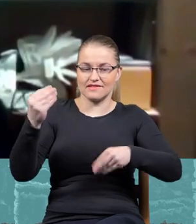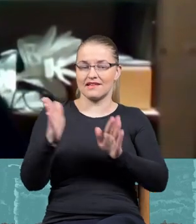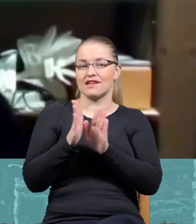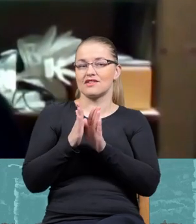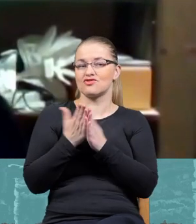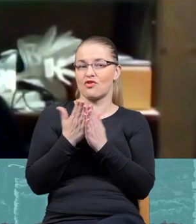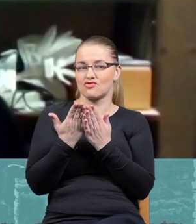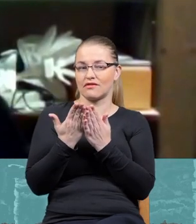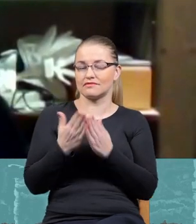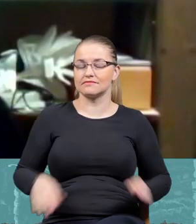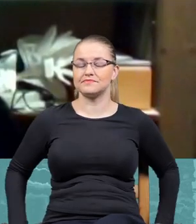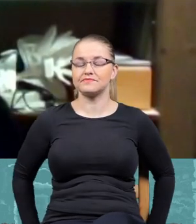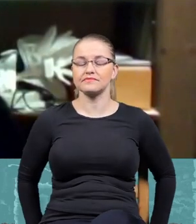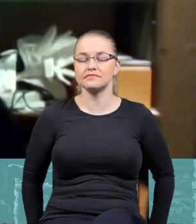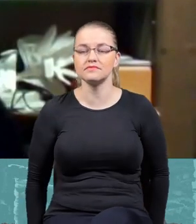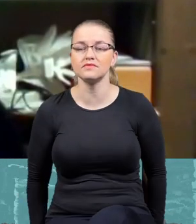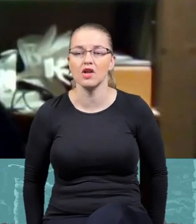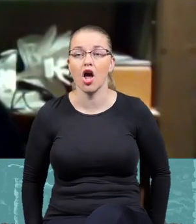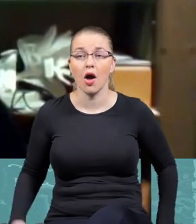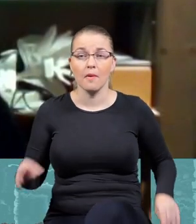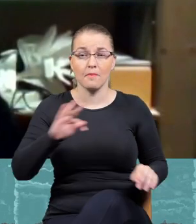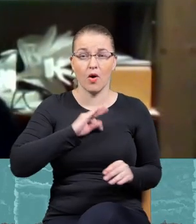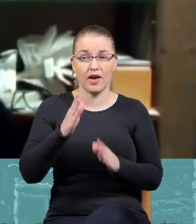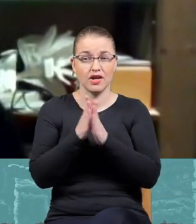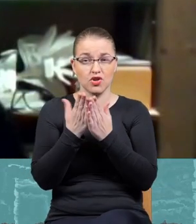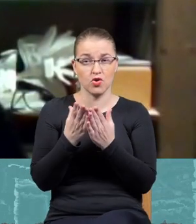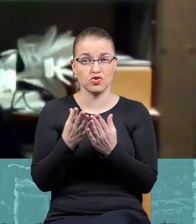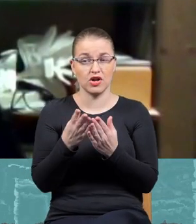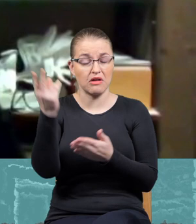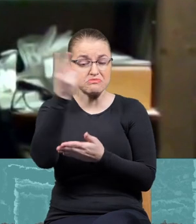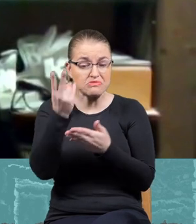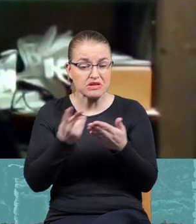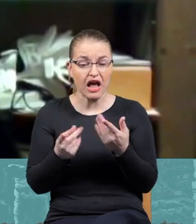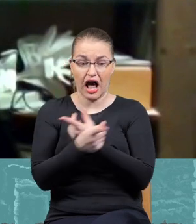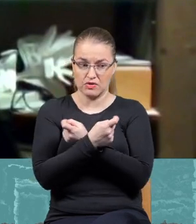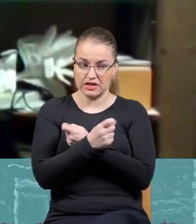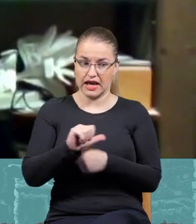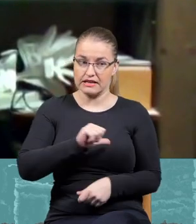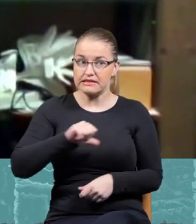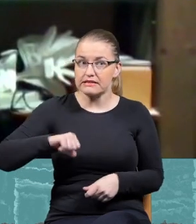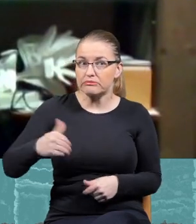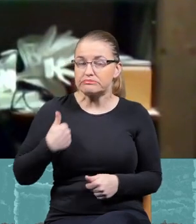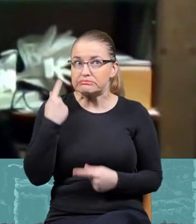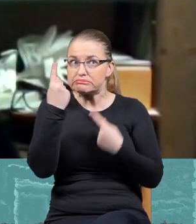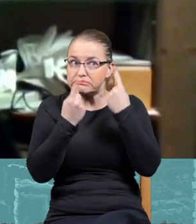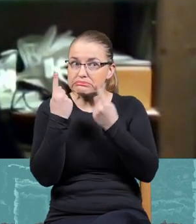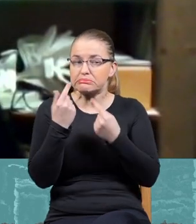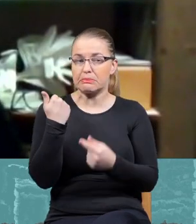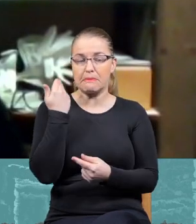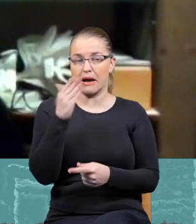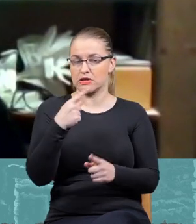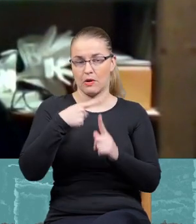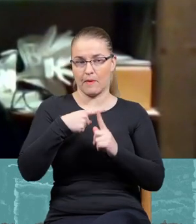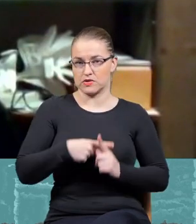ale w ogóle recepcja w Austrii była też, sam byłem zaskoczony, była bardzo pozytywna.